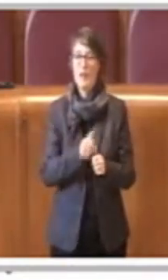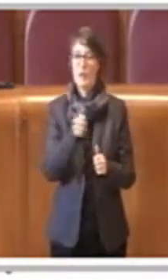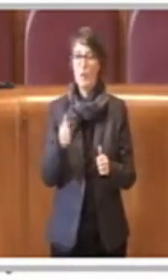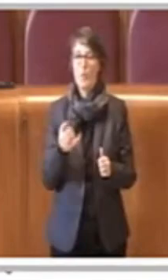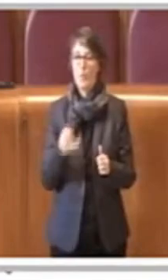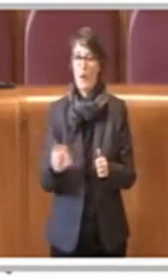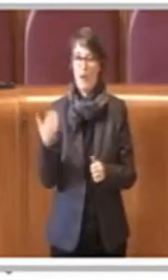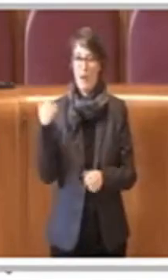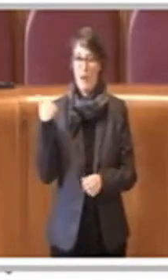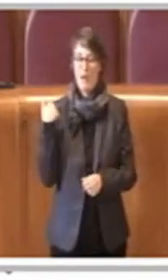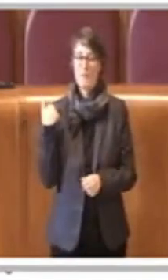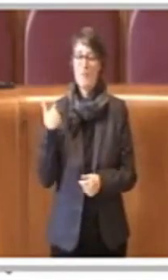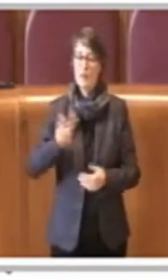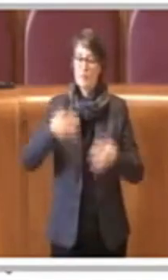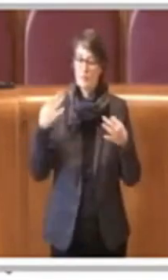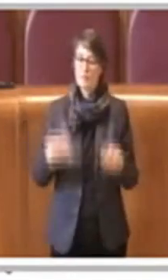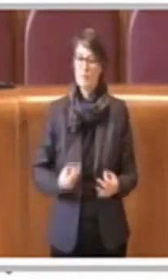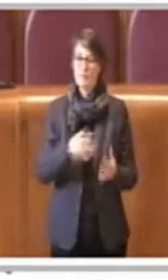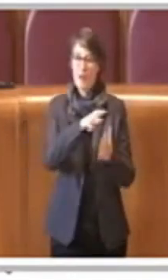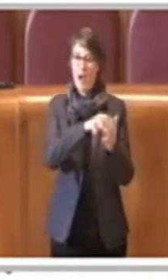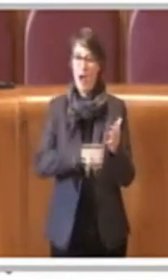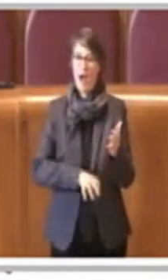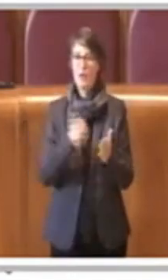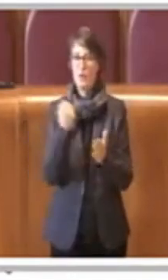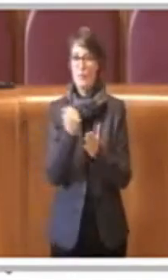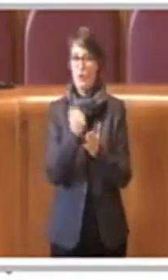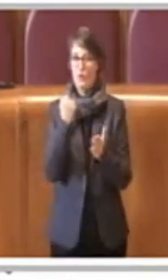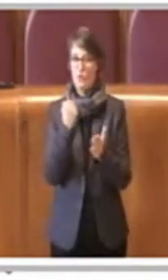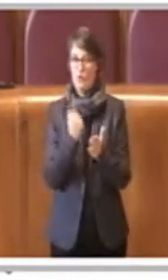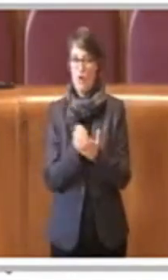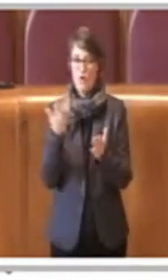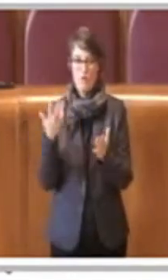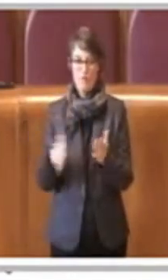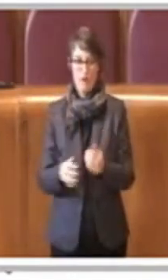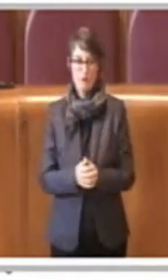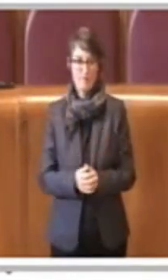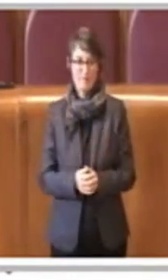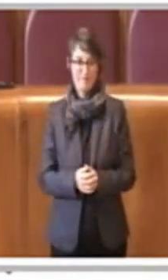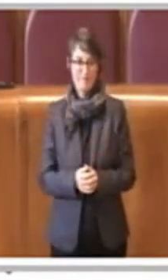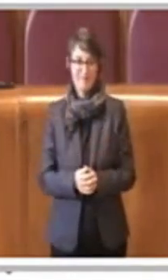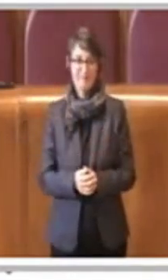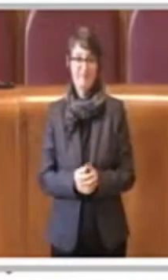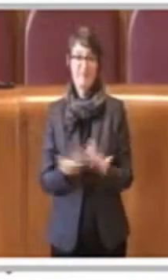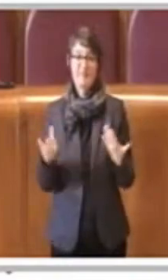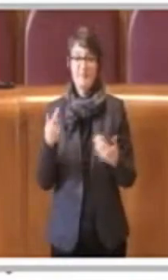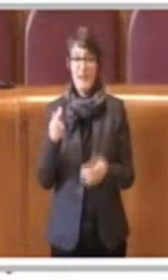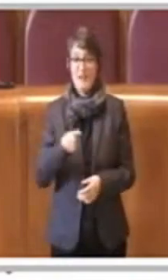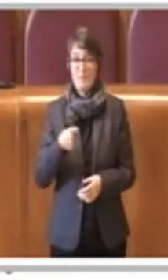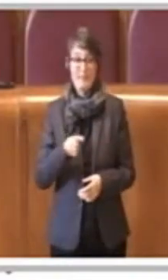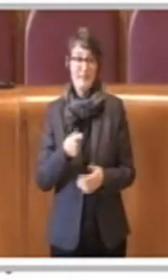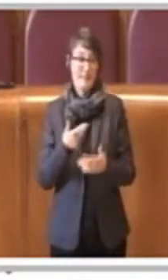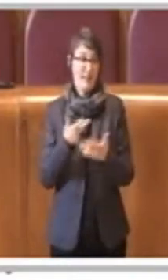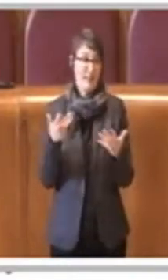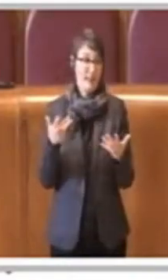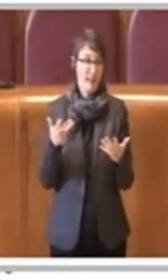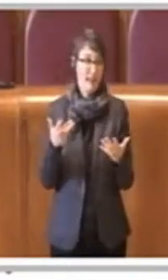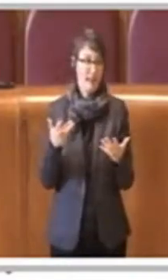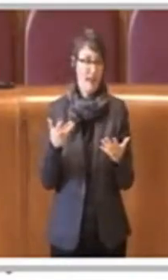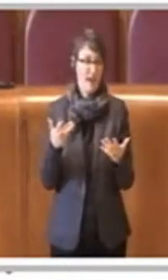protocollare questo atto. Come sappiamo Presidente, nel mondo insomma vi sono